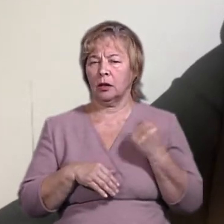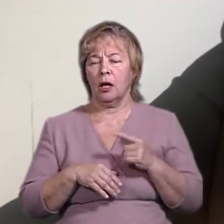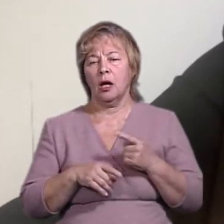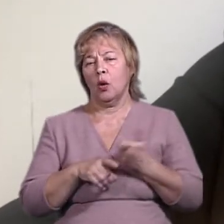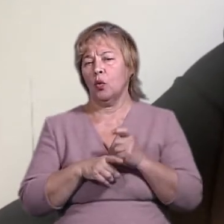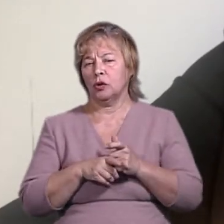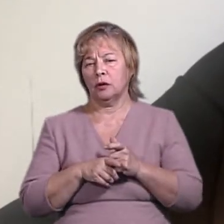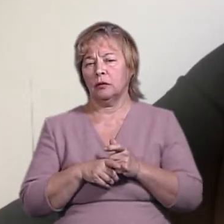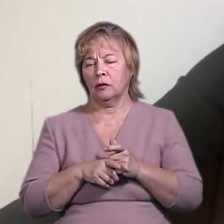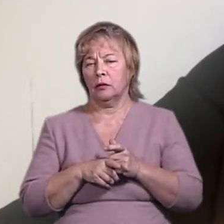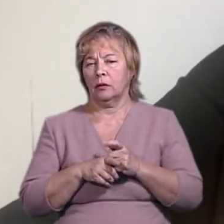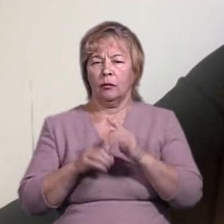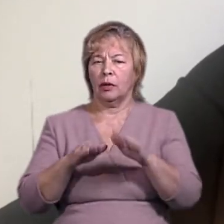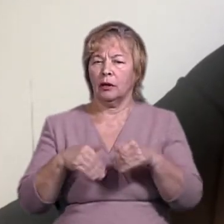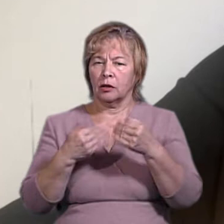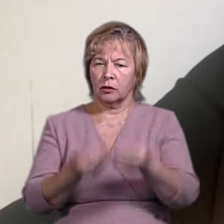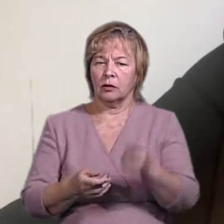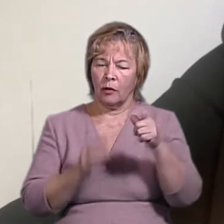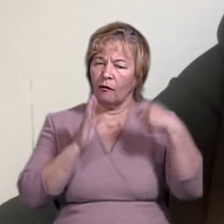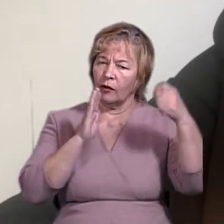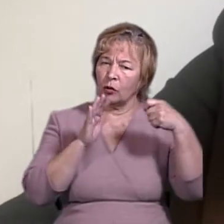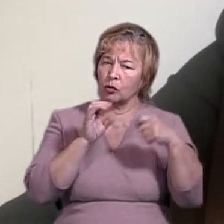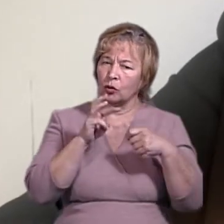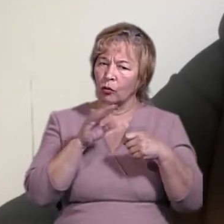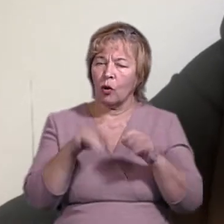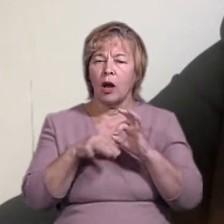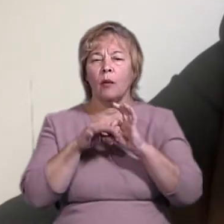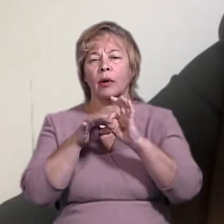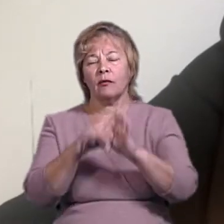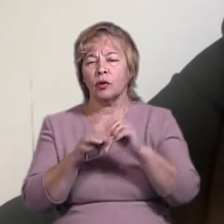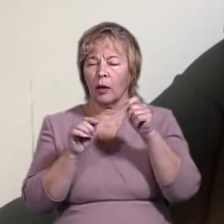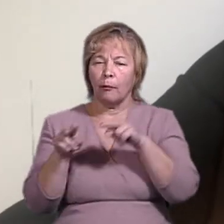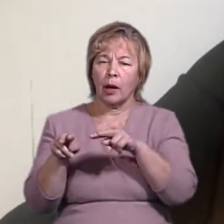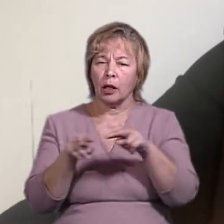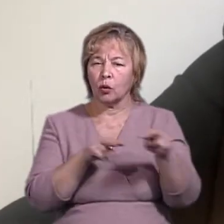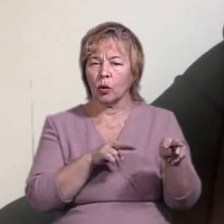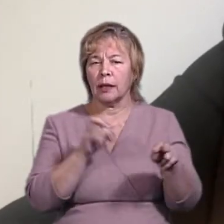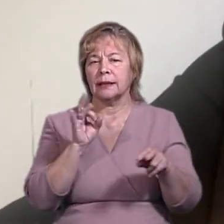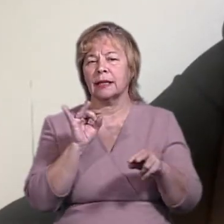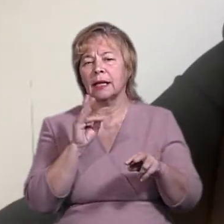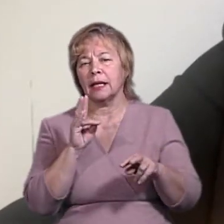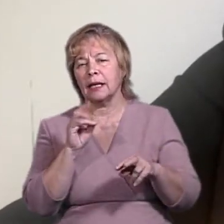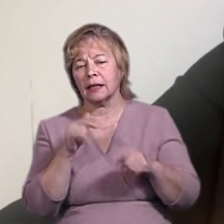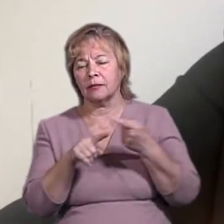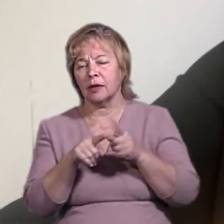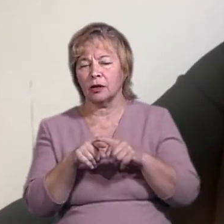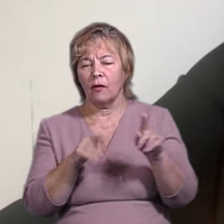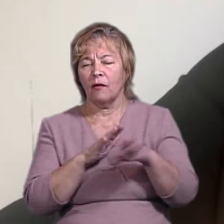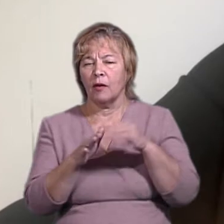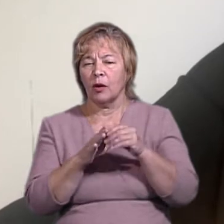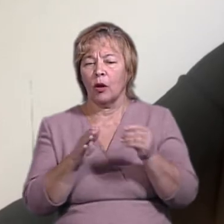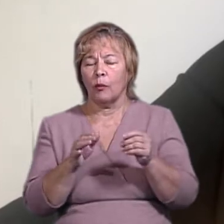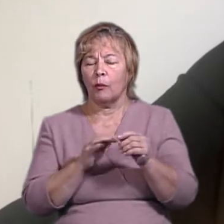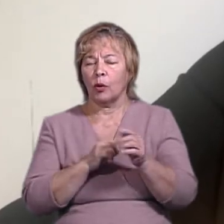заважали працювати, ввели фото-відеозйомку, але проводили моніторинг і скрінінг всього виборчого процесу дня